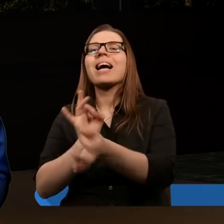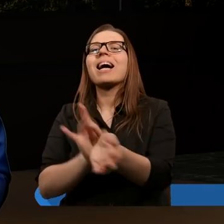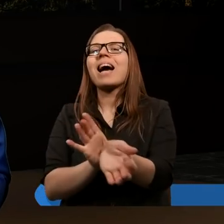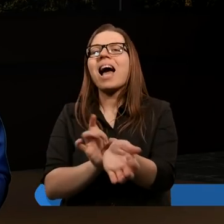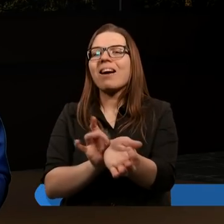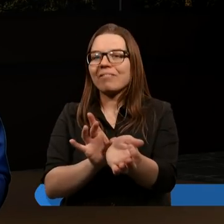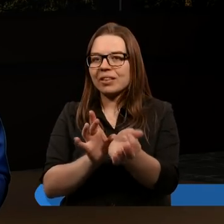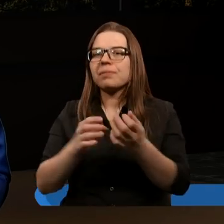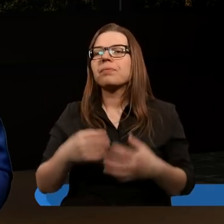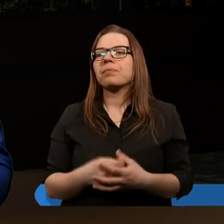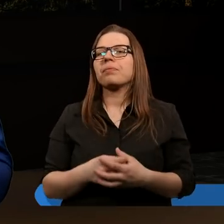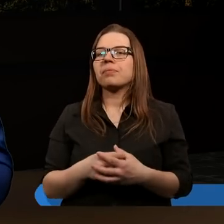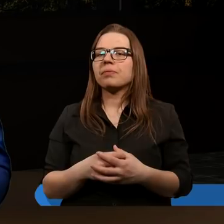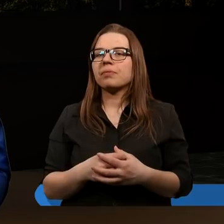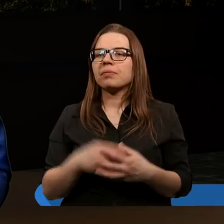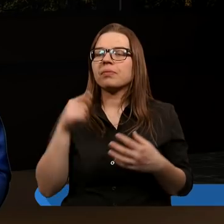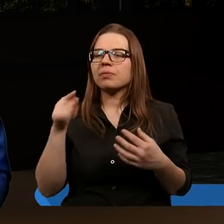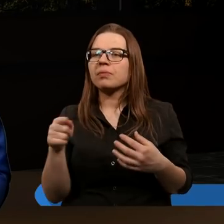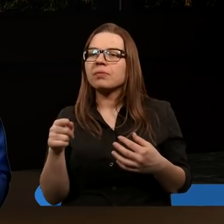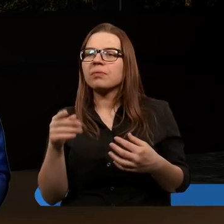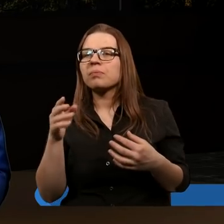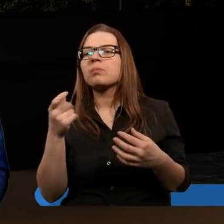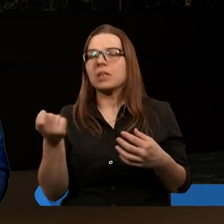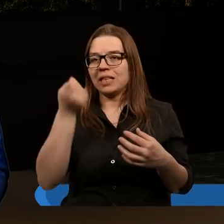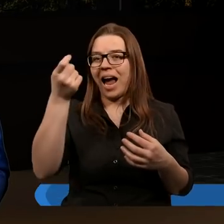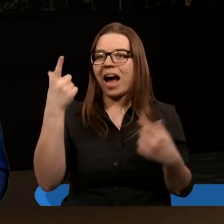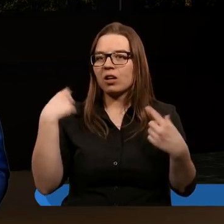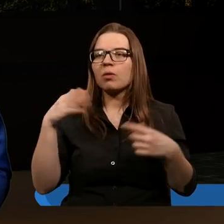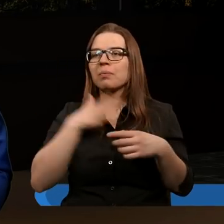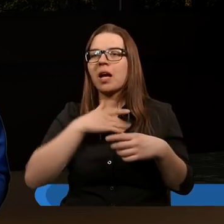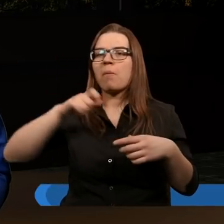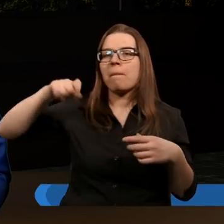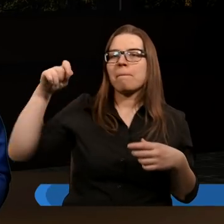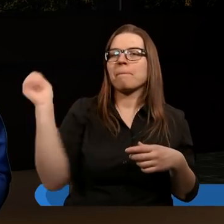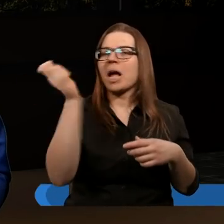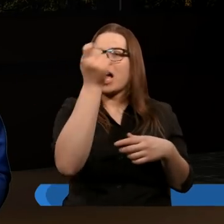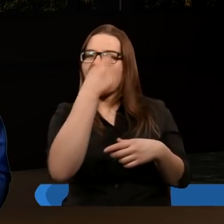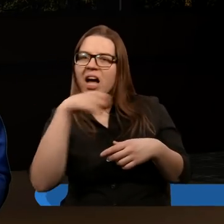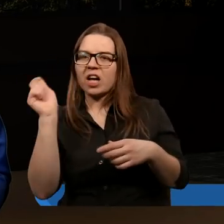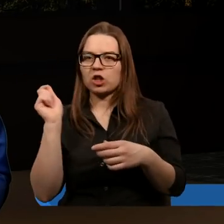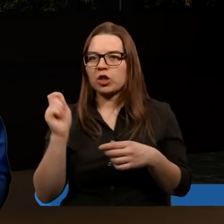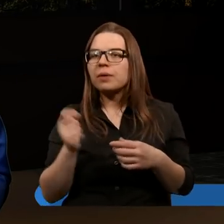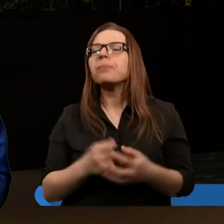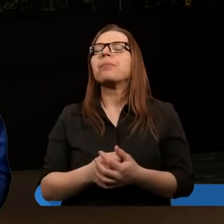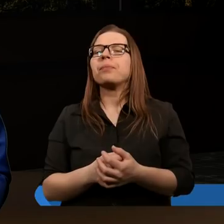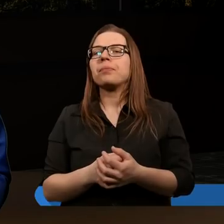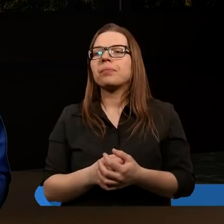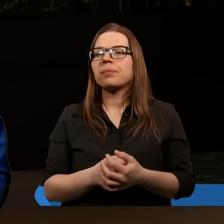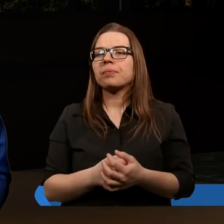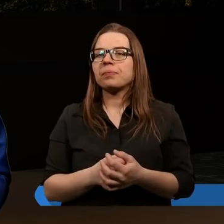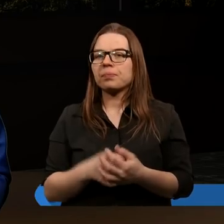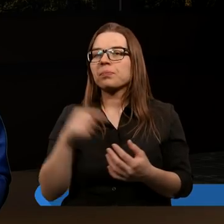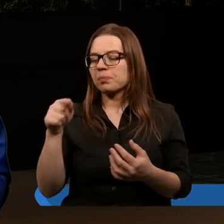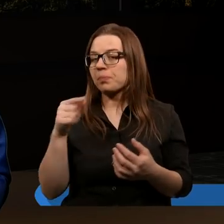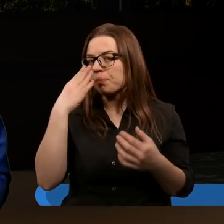ten jeżdziec miał miecz w ręku i oczywiście to się odnosi bezpośrednio do tego,